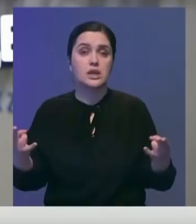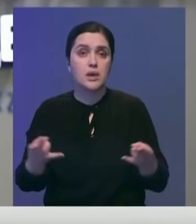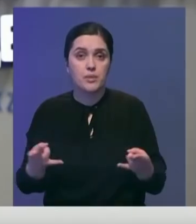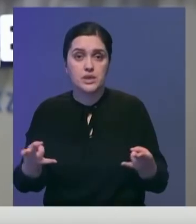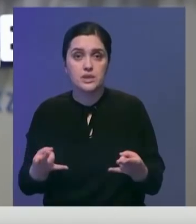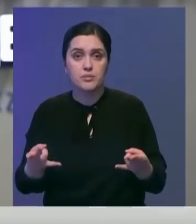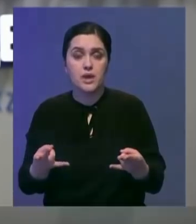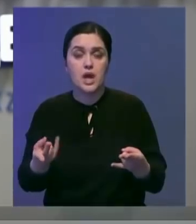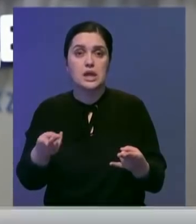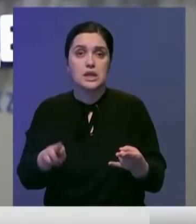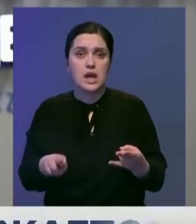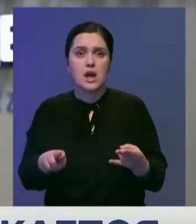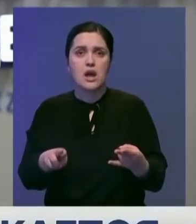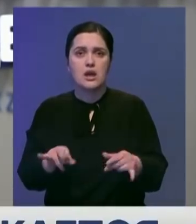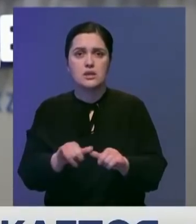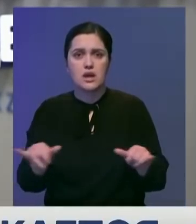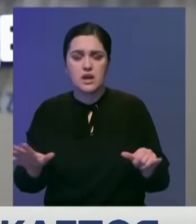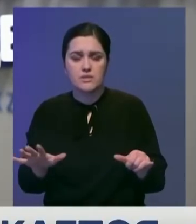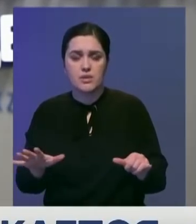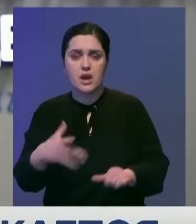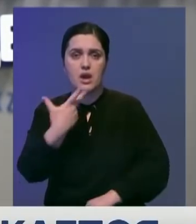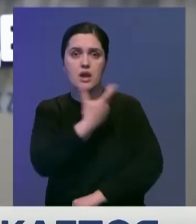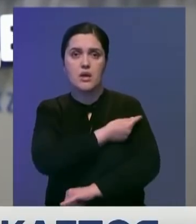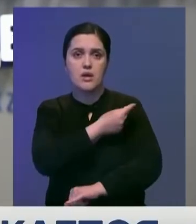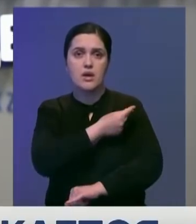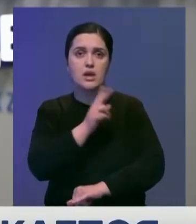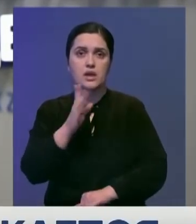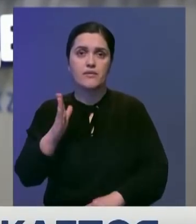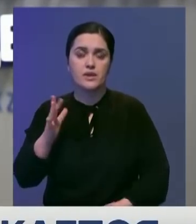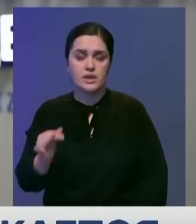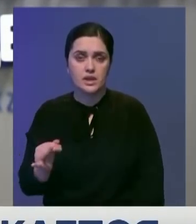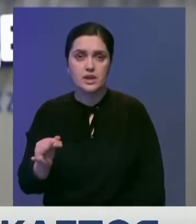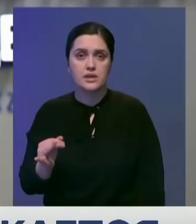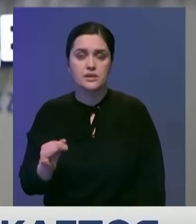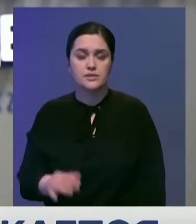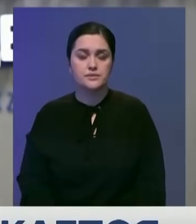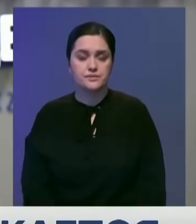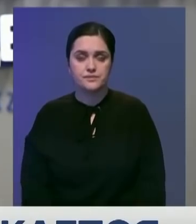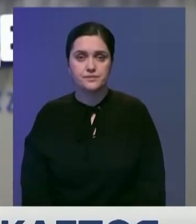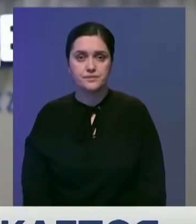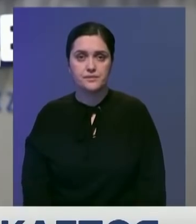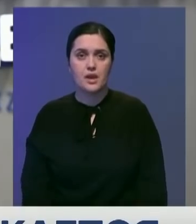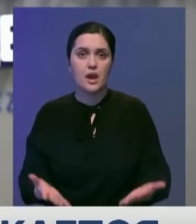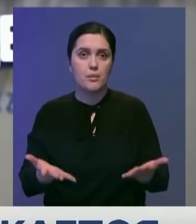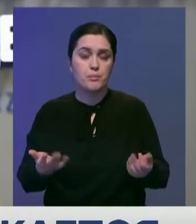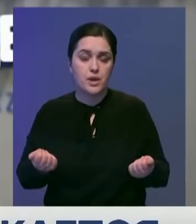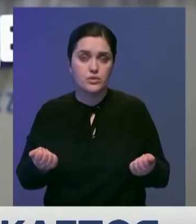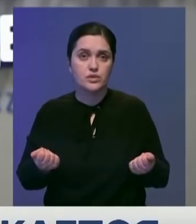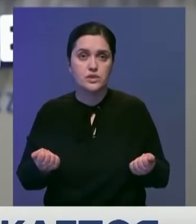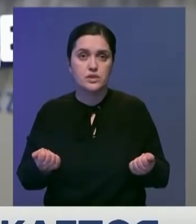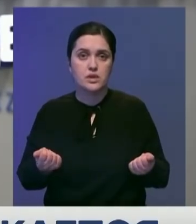для нераспространения КВИ, коронавирусной инфекции. Получили. Я себя